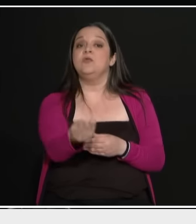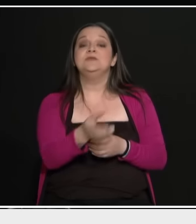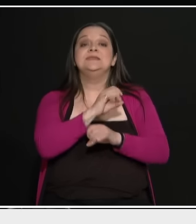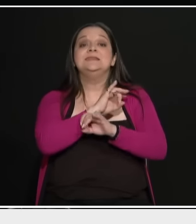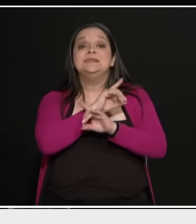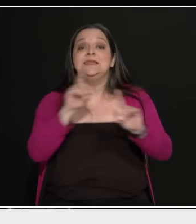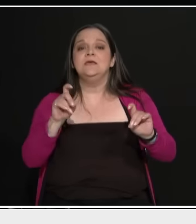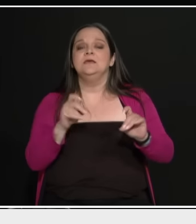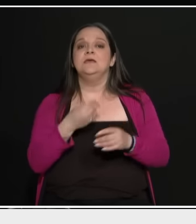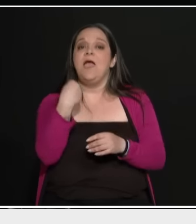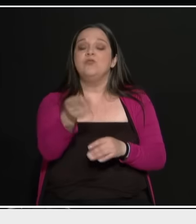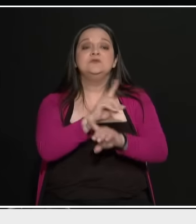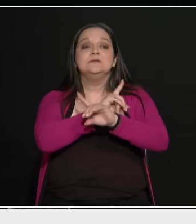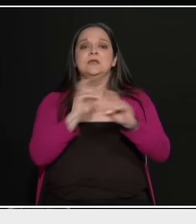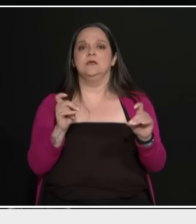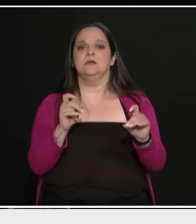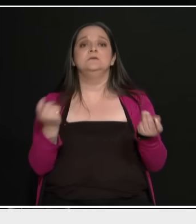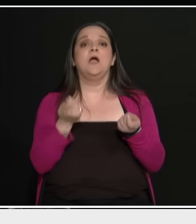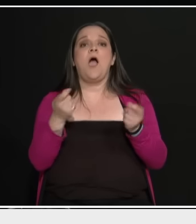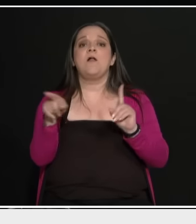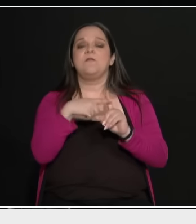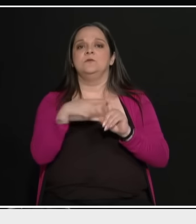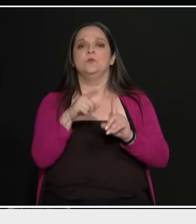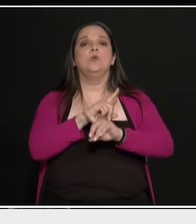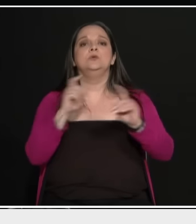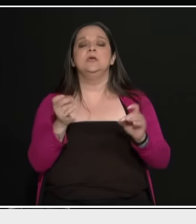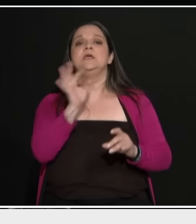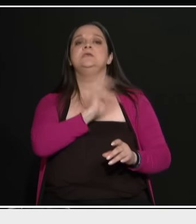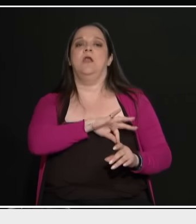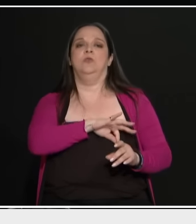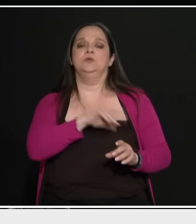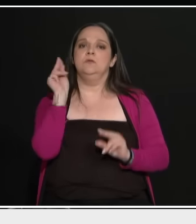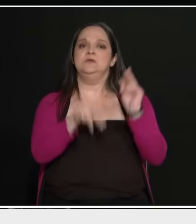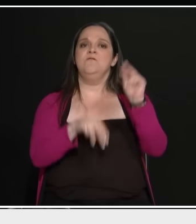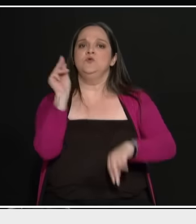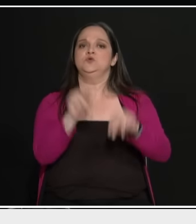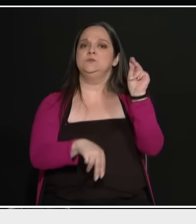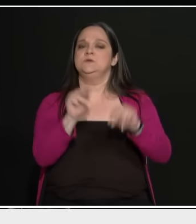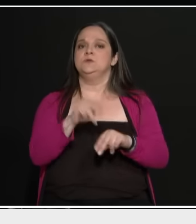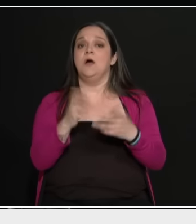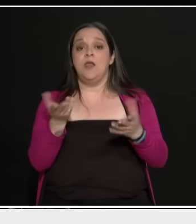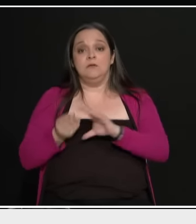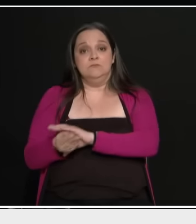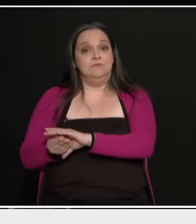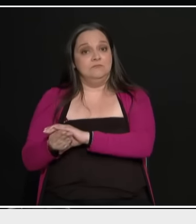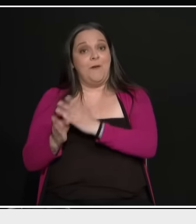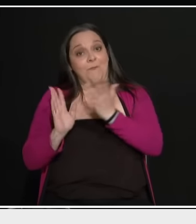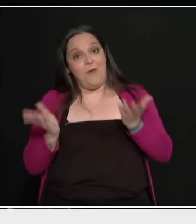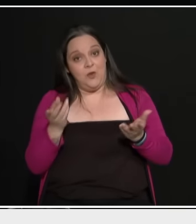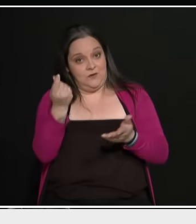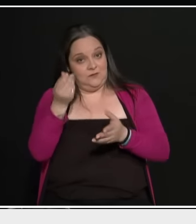έκανε η Νέα Δημοκρατία. Τι του κάνανε αυτοί για να ψηφίζει. Άρα το Ρουσφέτη, μάλλον